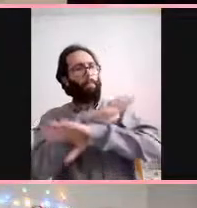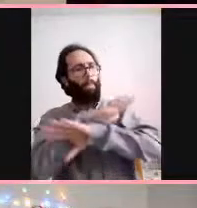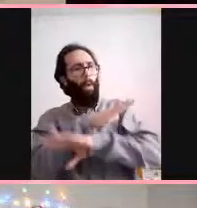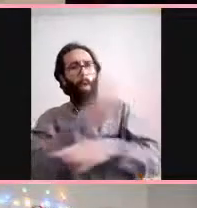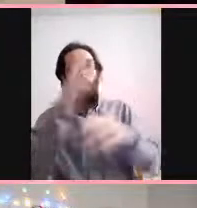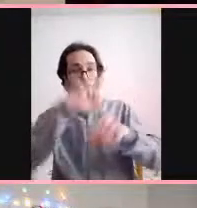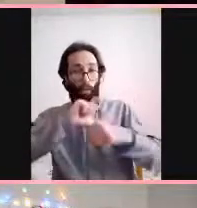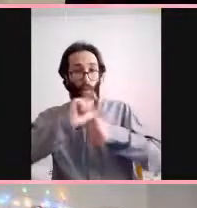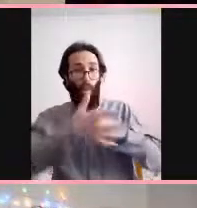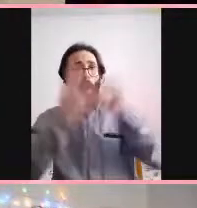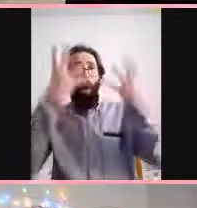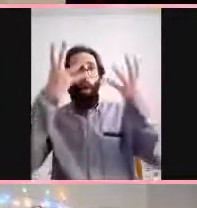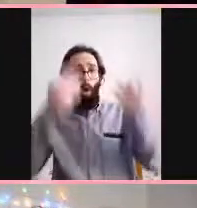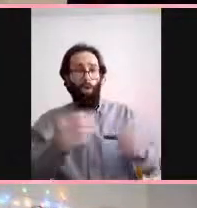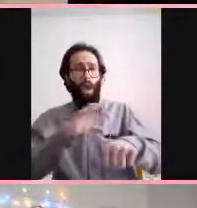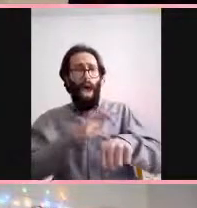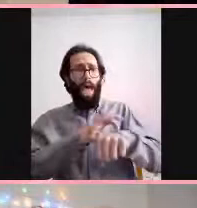çıkabilir.